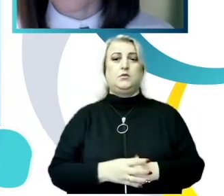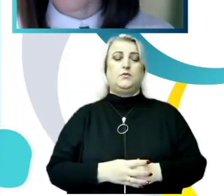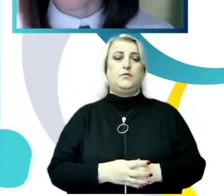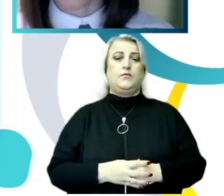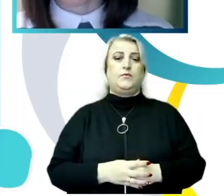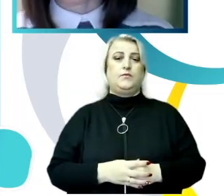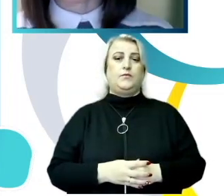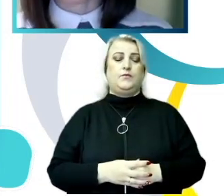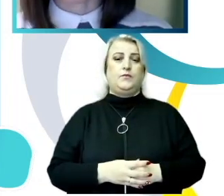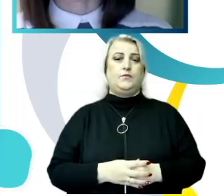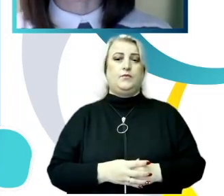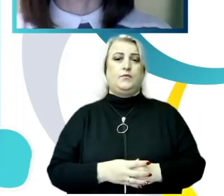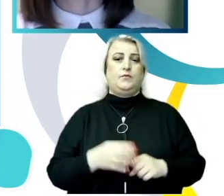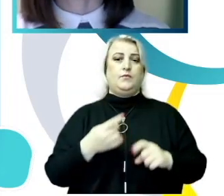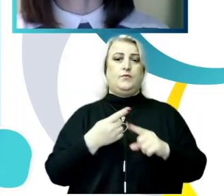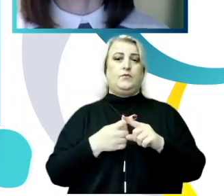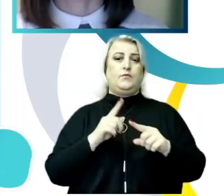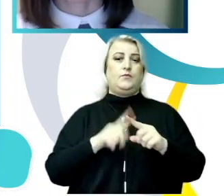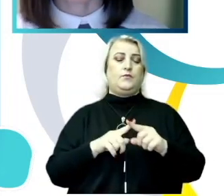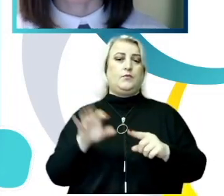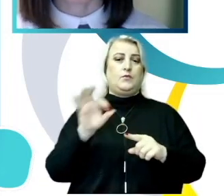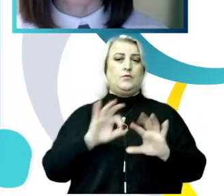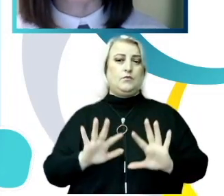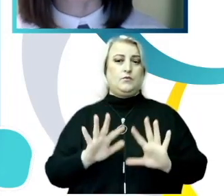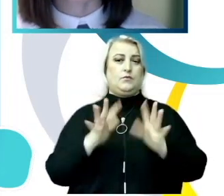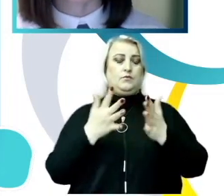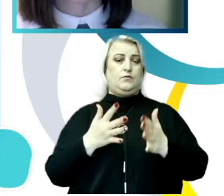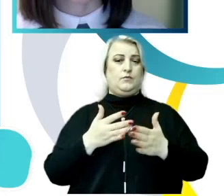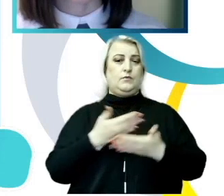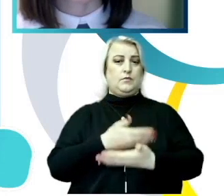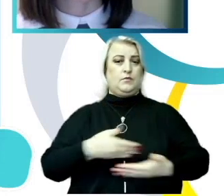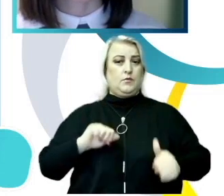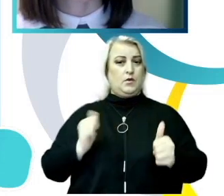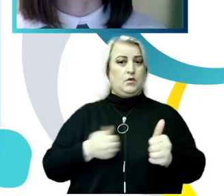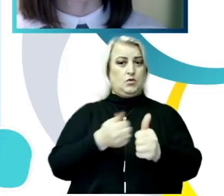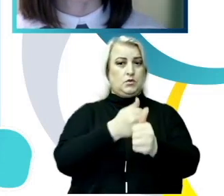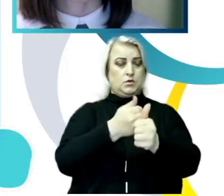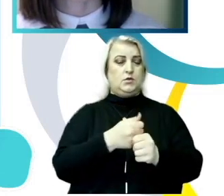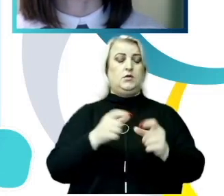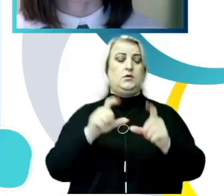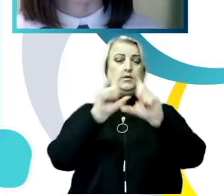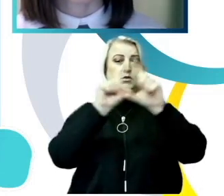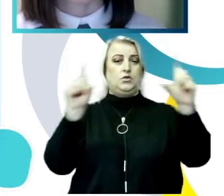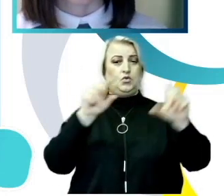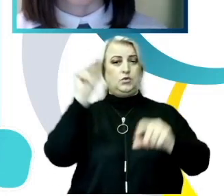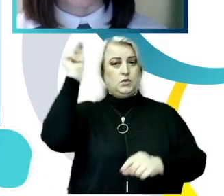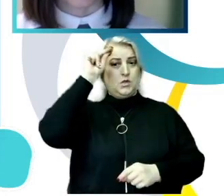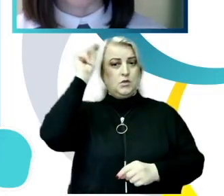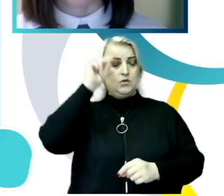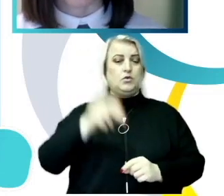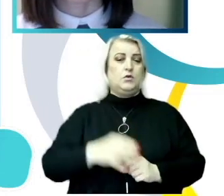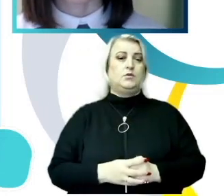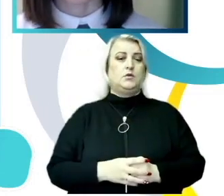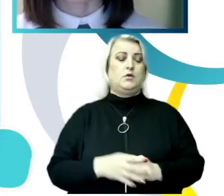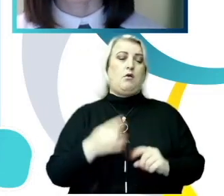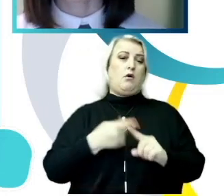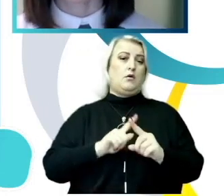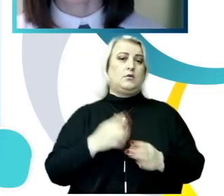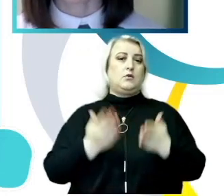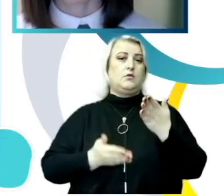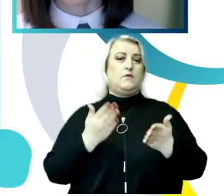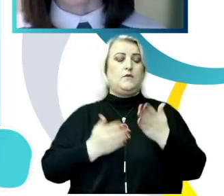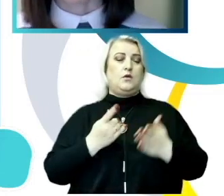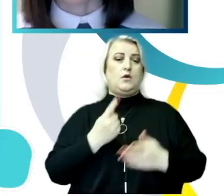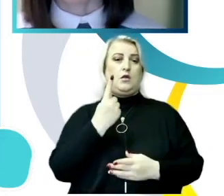prezint se referă la incidența hărțurii sexuale în instituțiile de educație și aceasta probabil este una